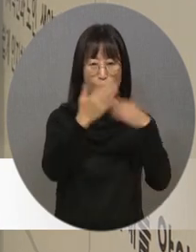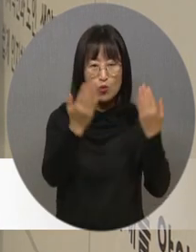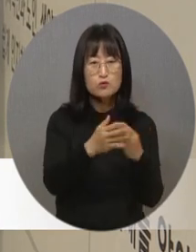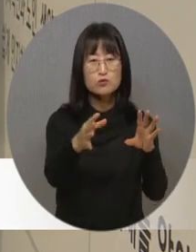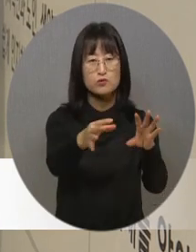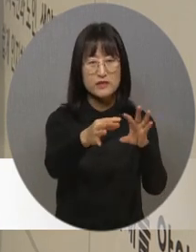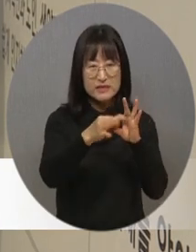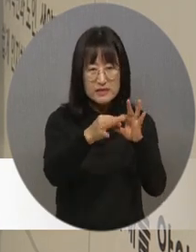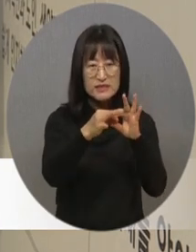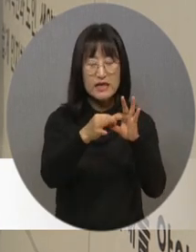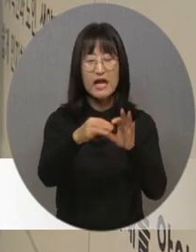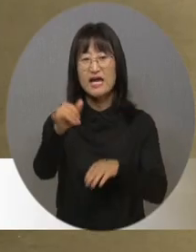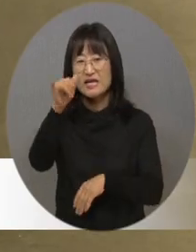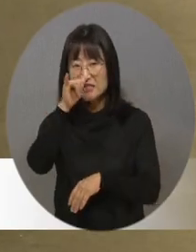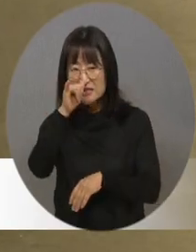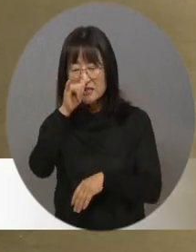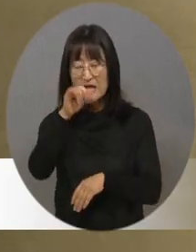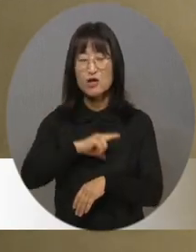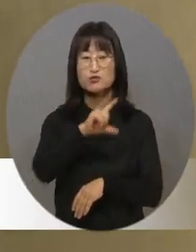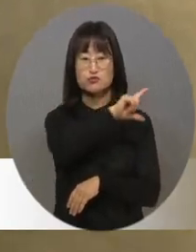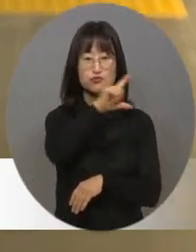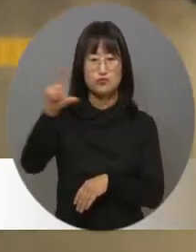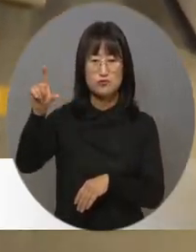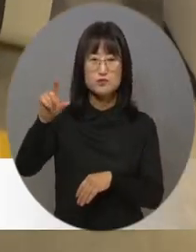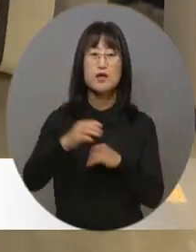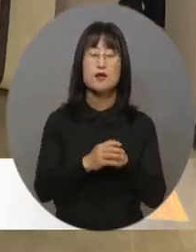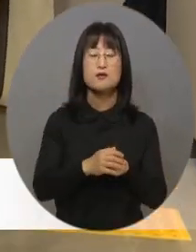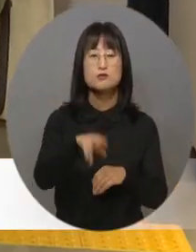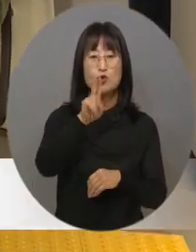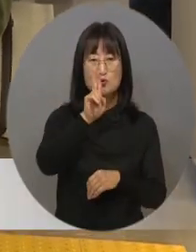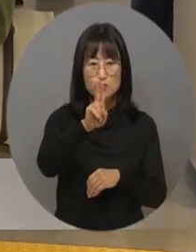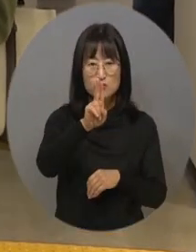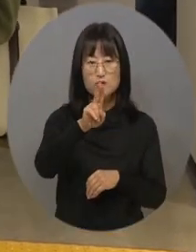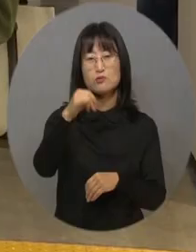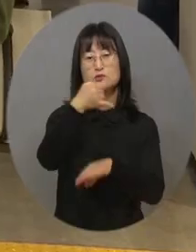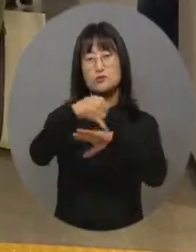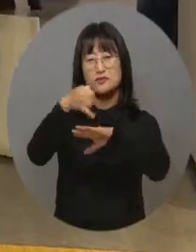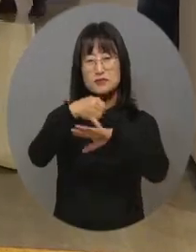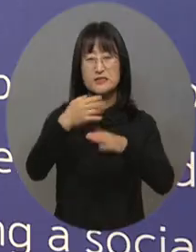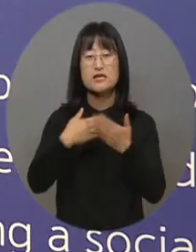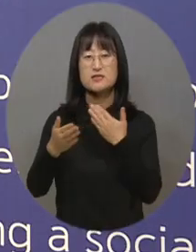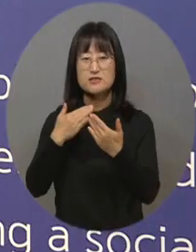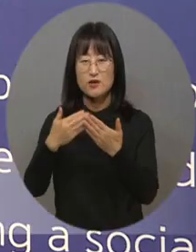일상생활 속 다양한 형태의 유니버설 디자인을 체험해 볼 수 있습니다.